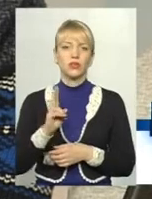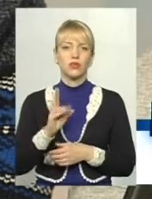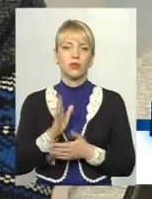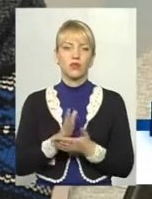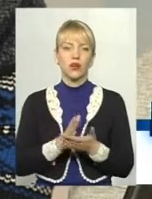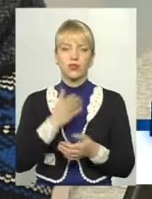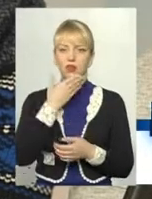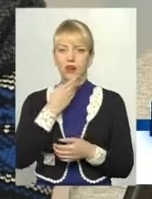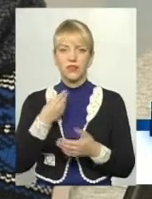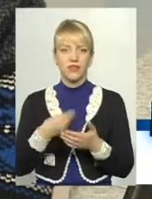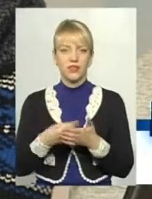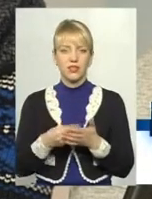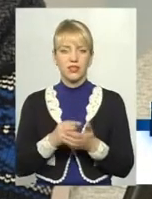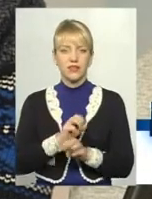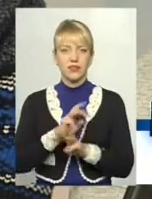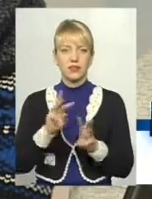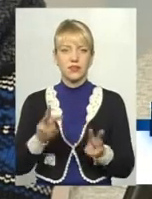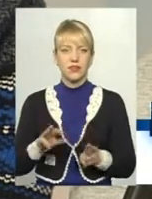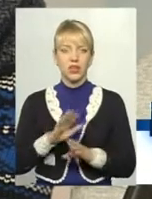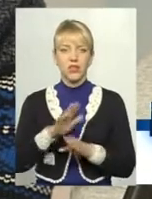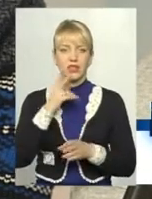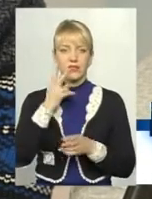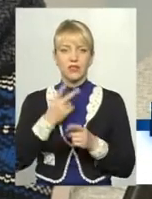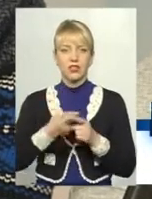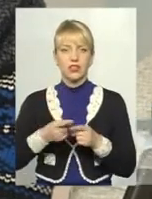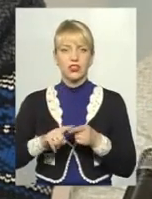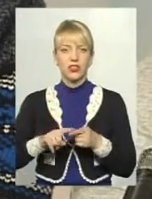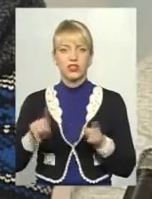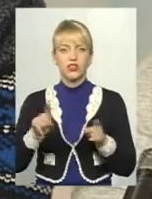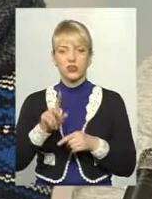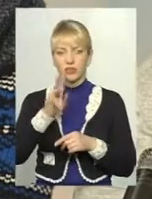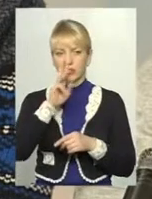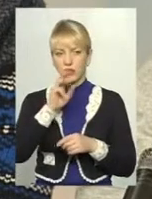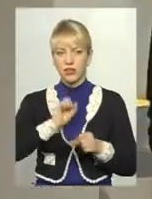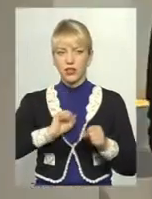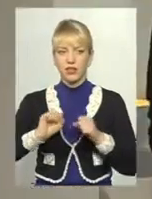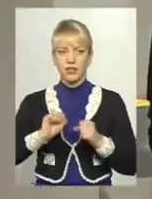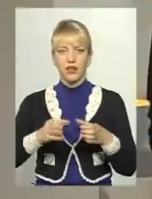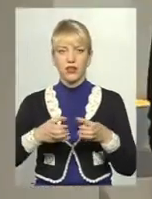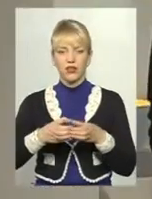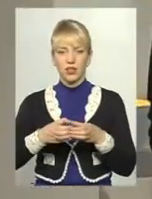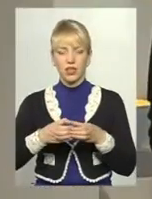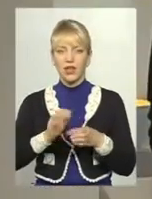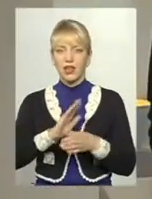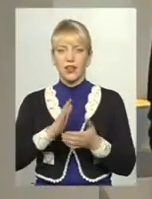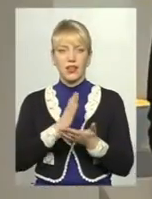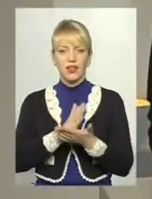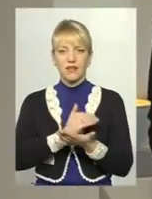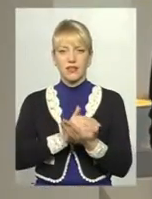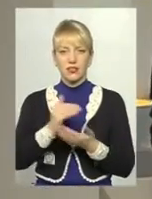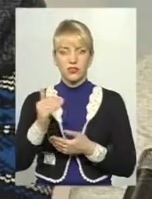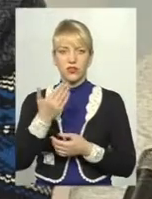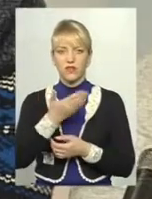гарне фінансове забезпечення і, незважаючи на те, що заробітна плата керівника гуртка не надто висока, вони